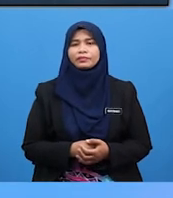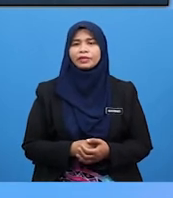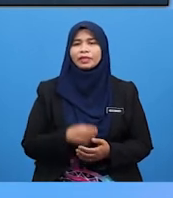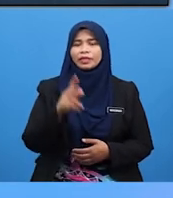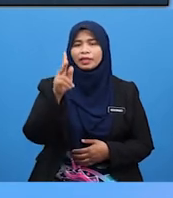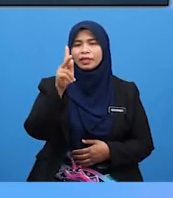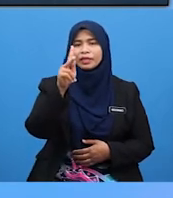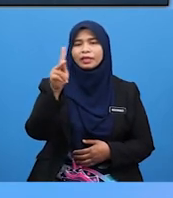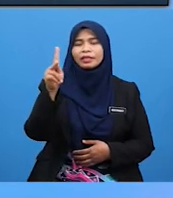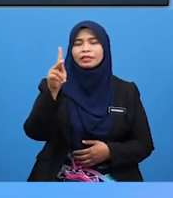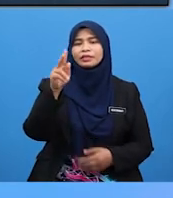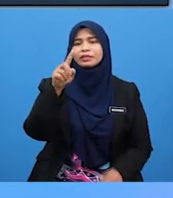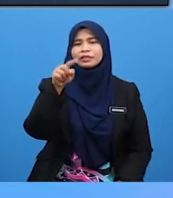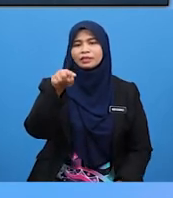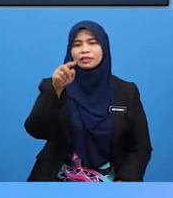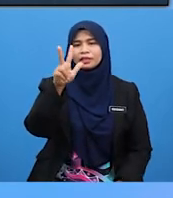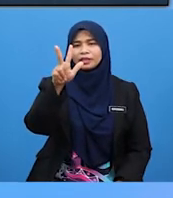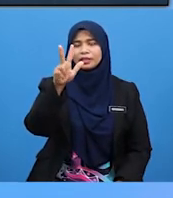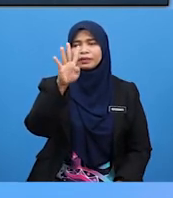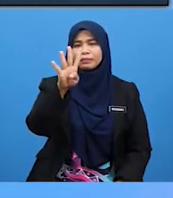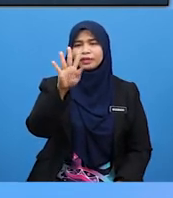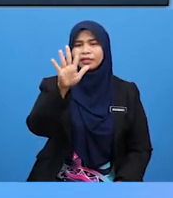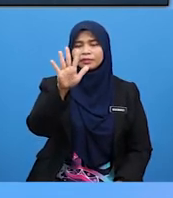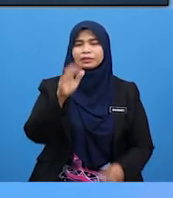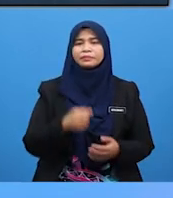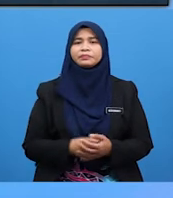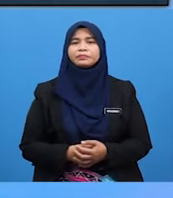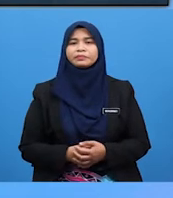.345